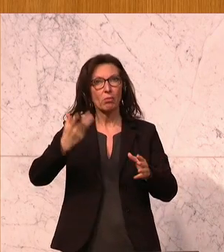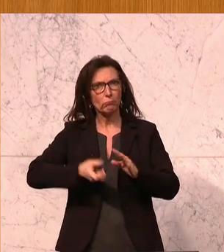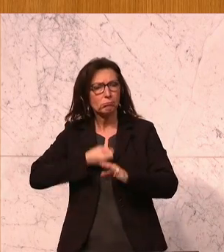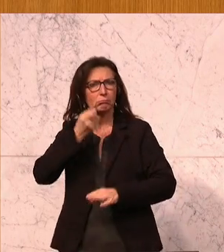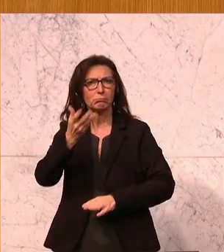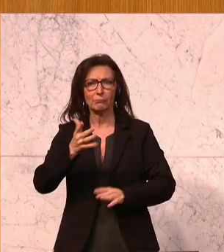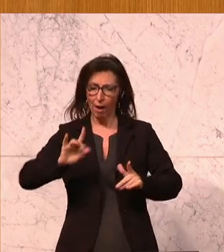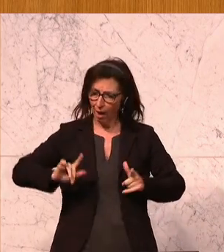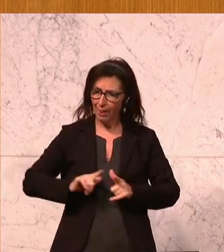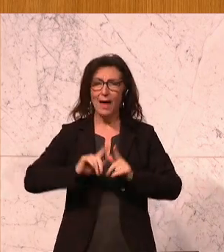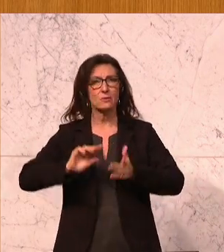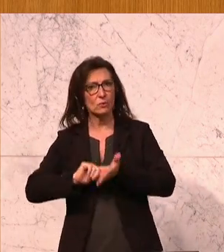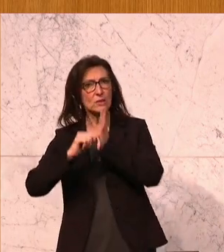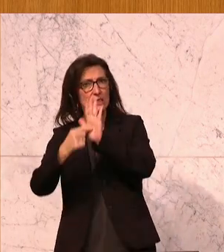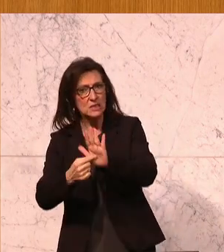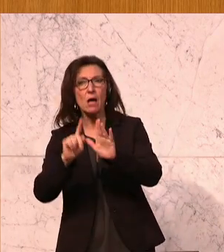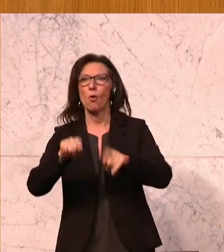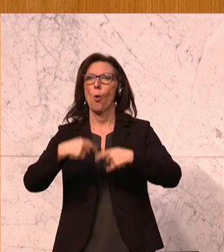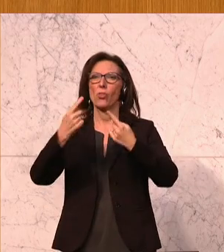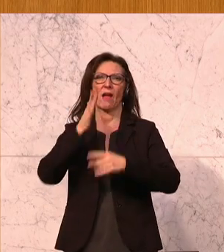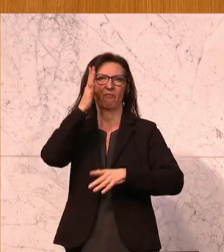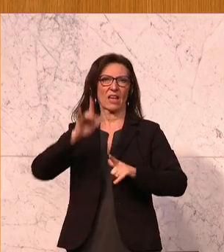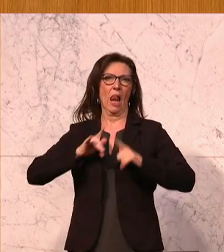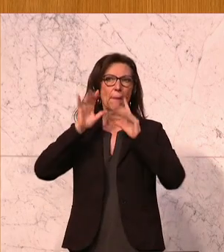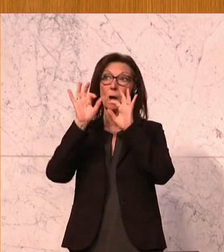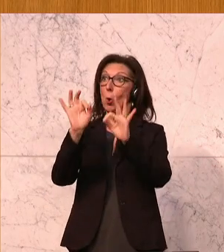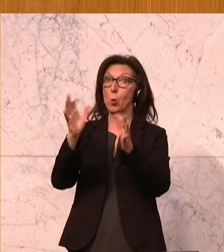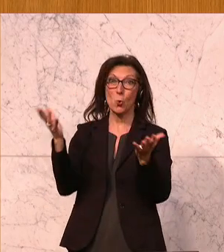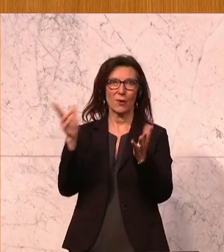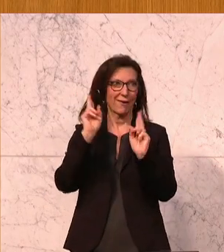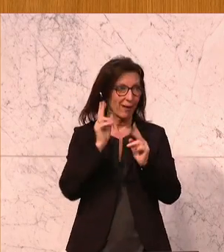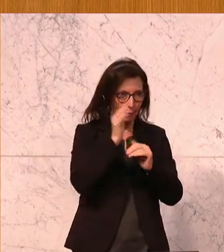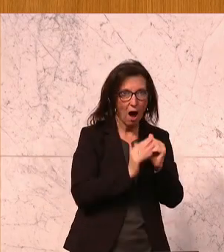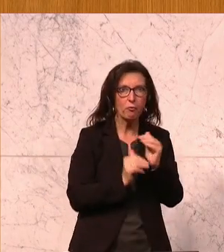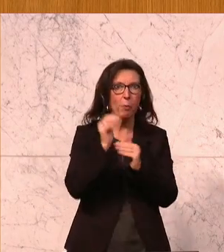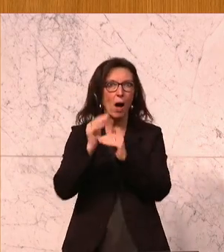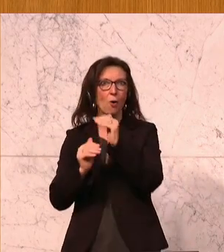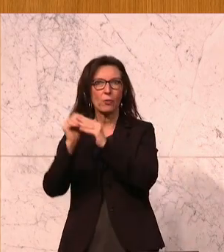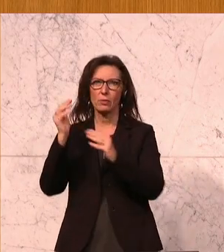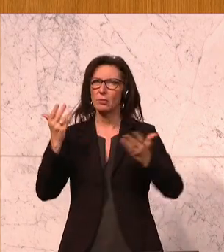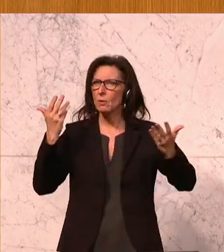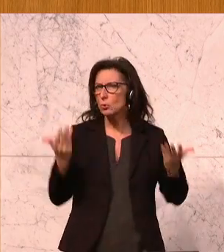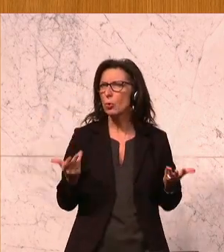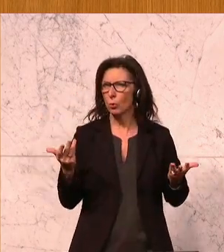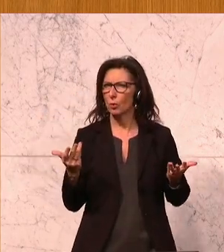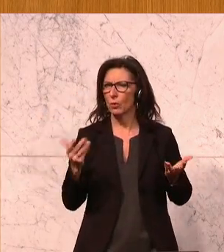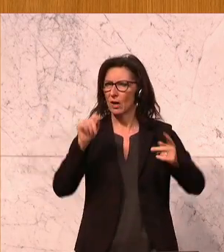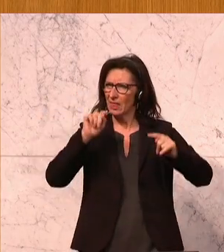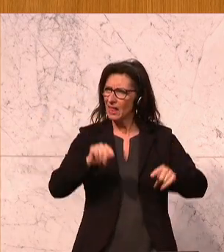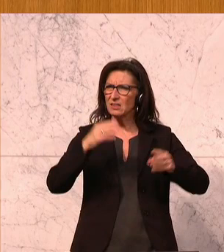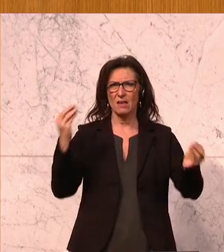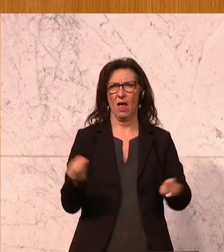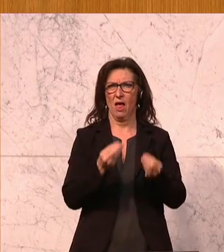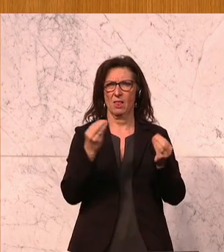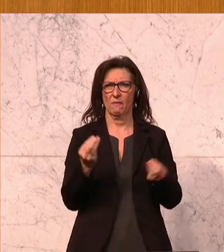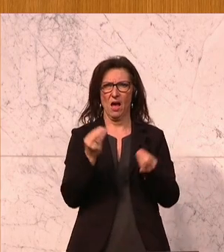zeige Leistung und Einsatz und dann kannst du ein gutes Leben führen, kannst du dir was aufbauen. Das ist eine ganz wesentliche Grunderzählung, die gerade